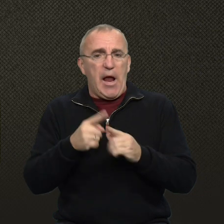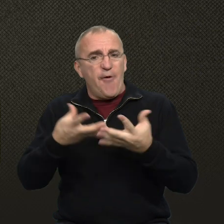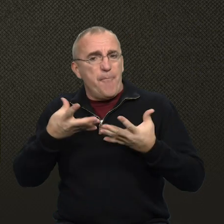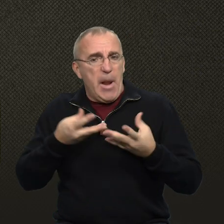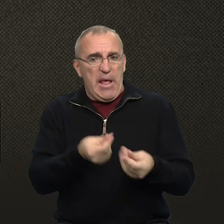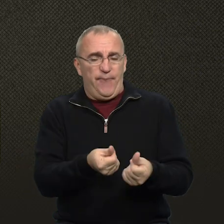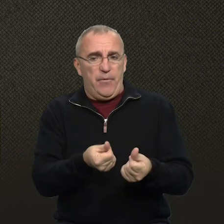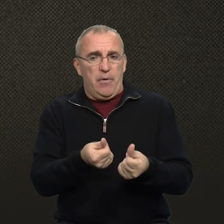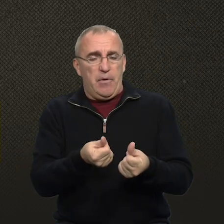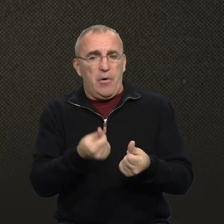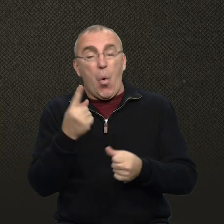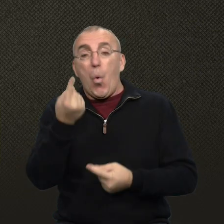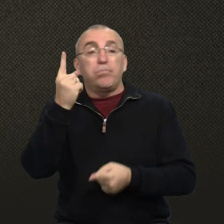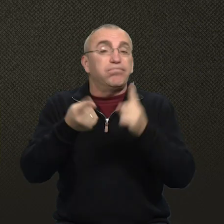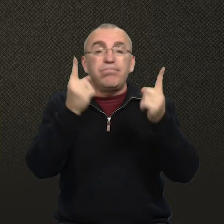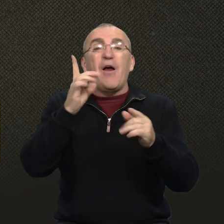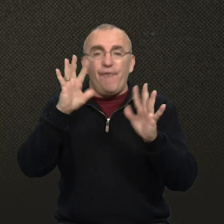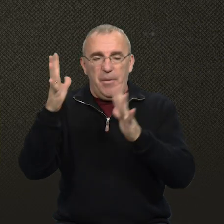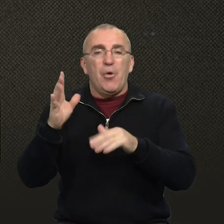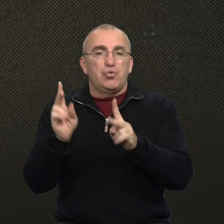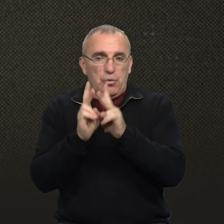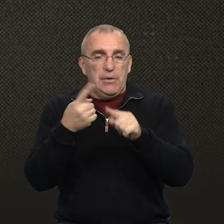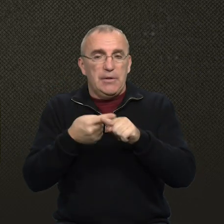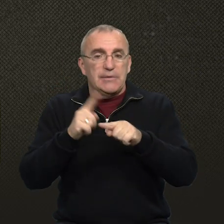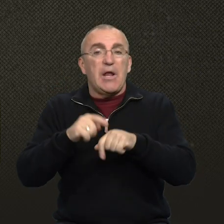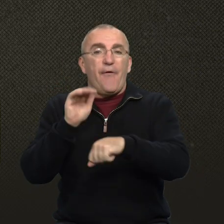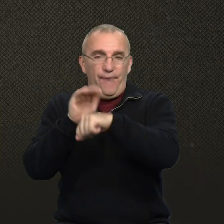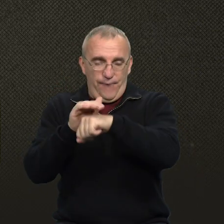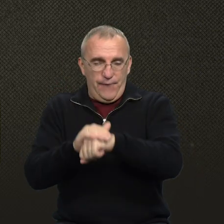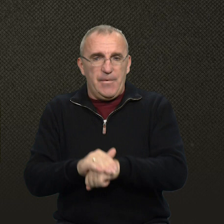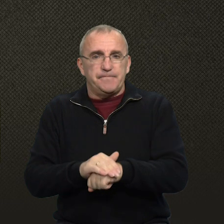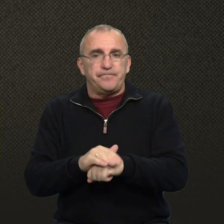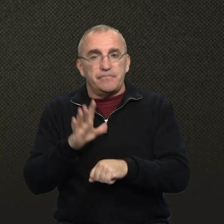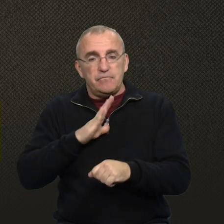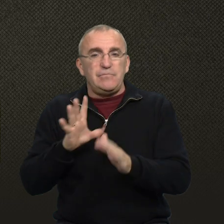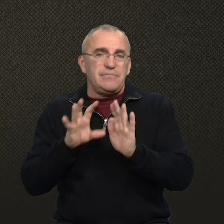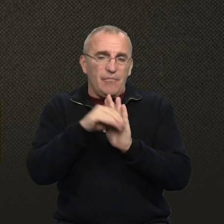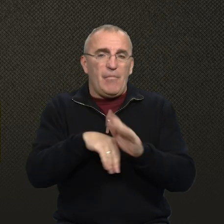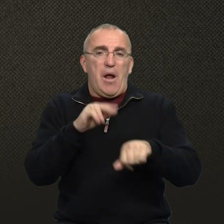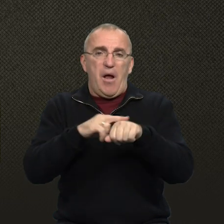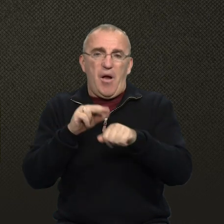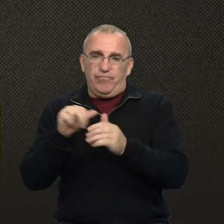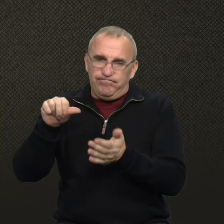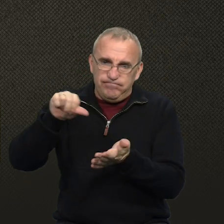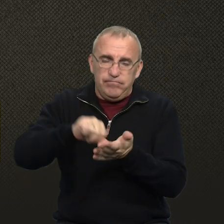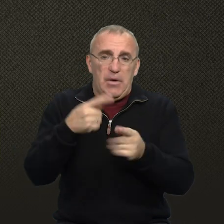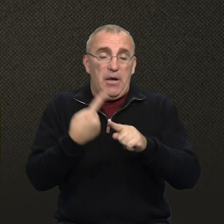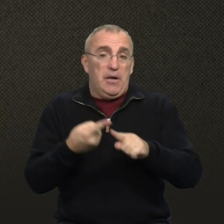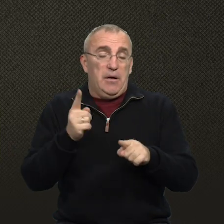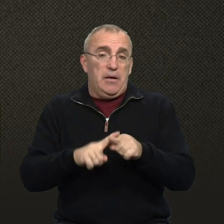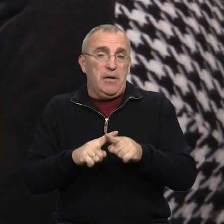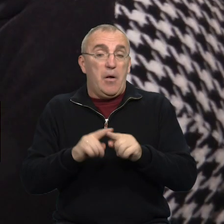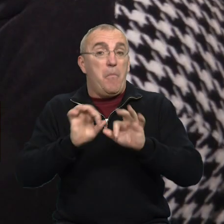таких впливів. Поодинокі випадки зустрічаються, ми ці випадки виявляємо, в деяких випадках завключаємо правоохоронні органи,